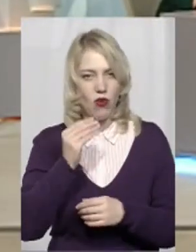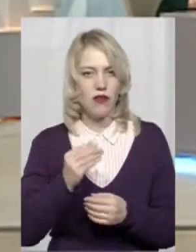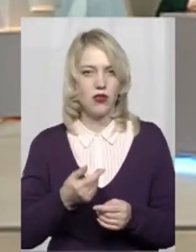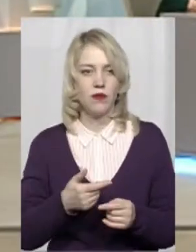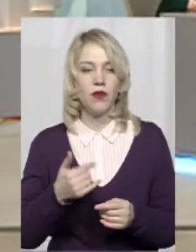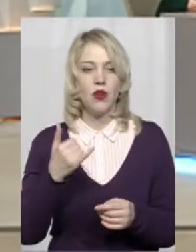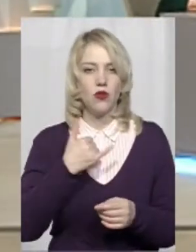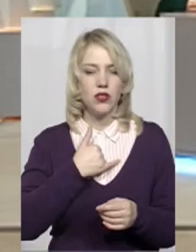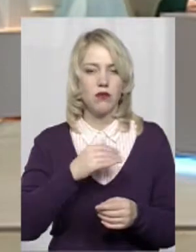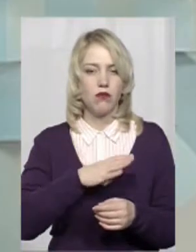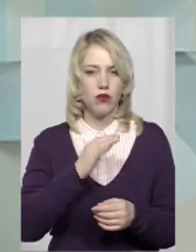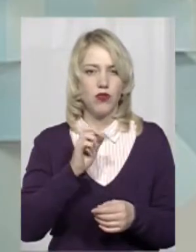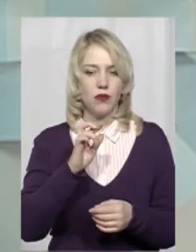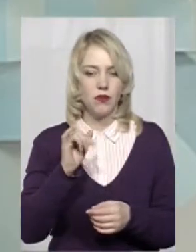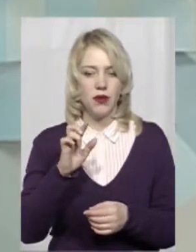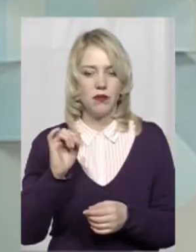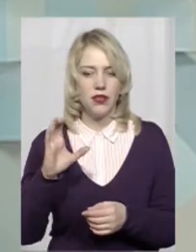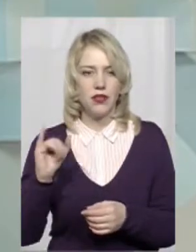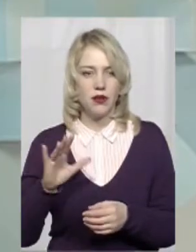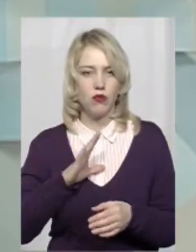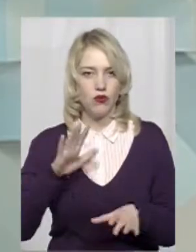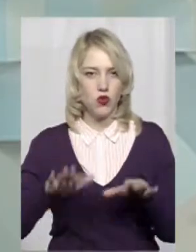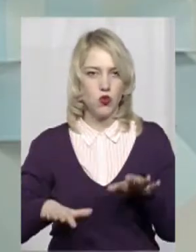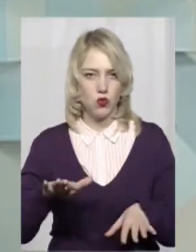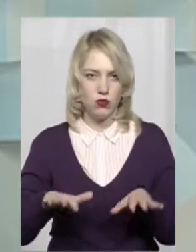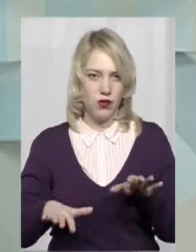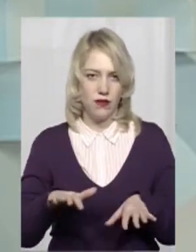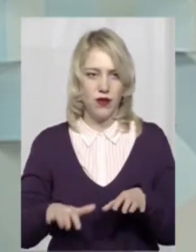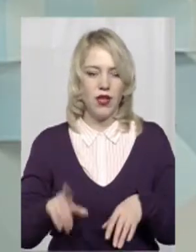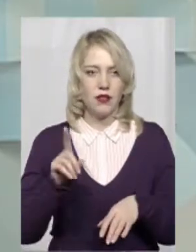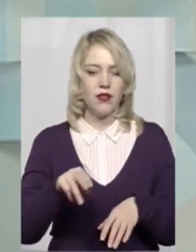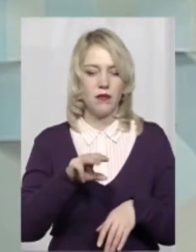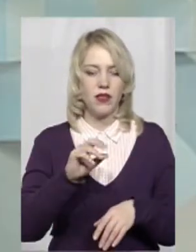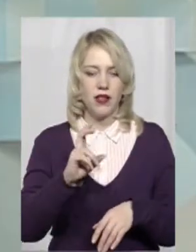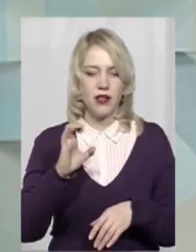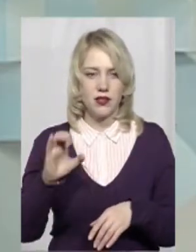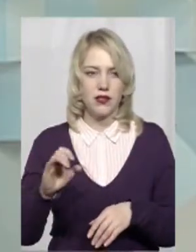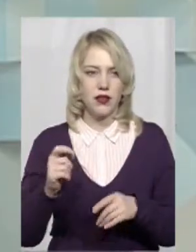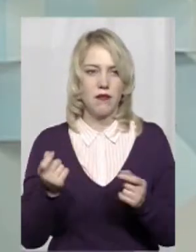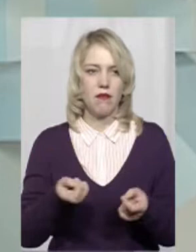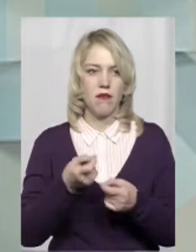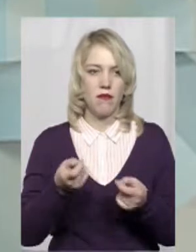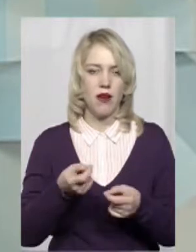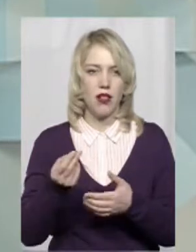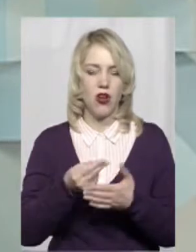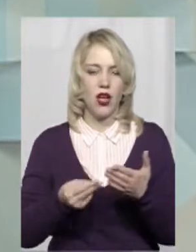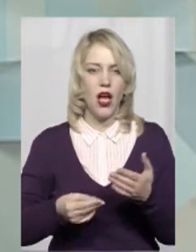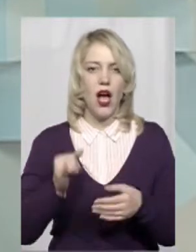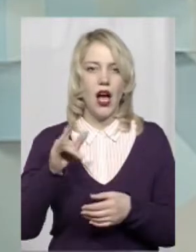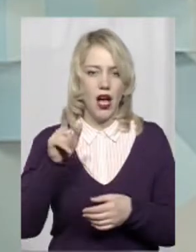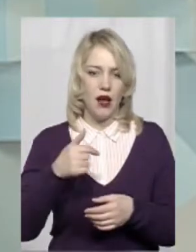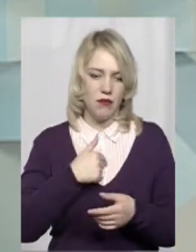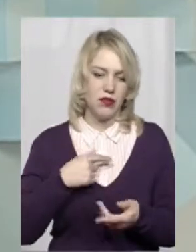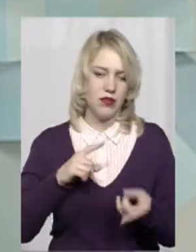Ну, в нас, в BBC, воно трохи сумно все. Тобто, там, текст, мінімум інфографіки, ми додали максимум інфографіки,